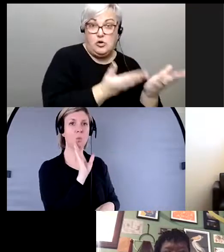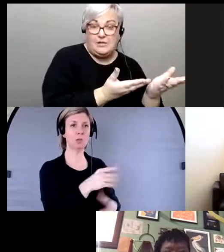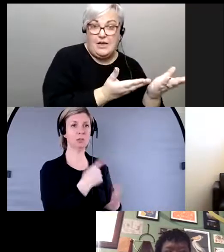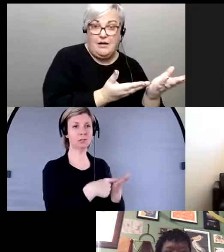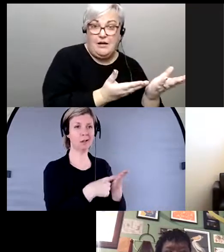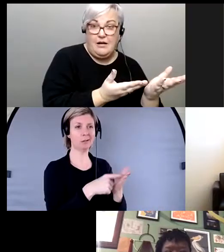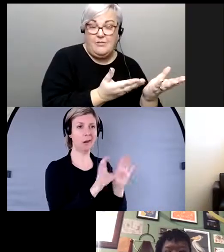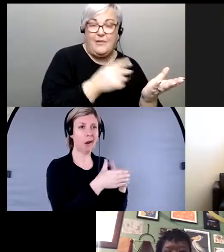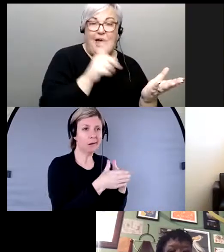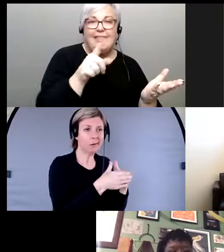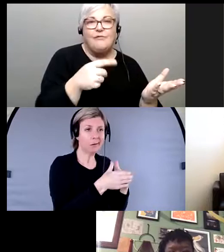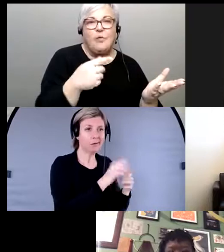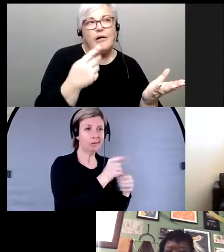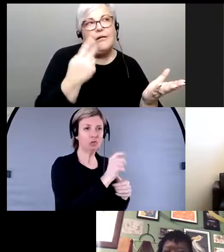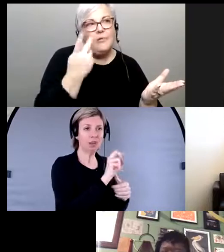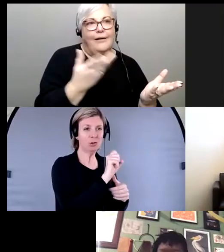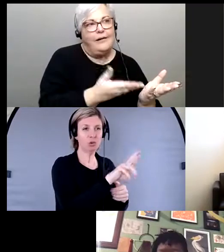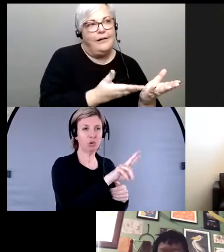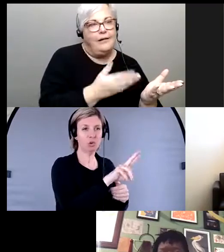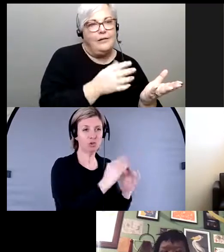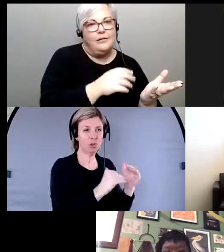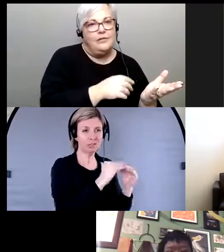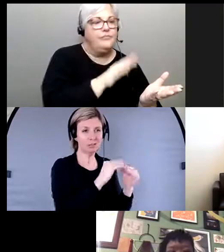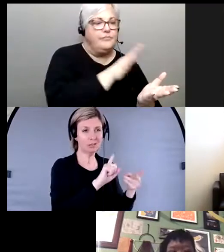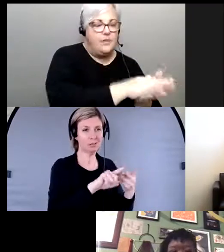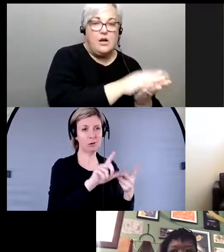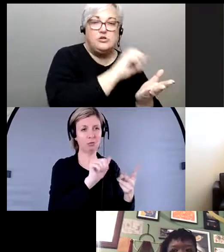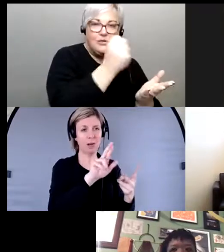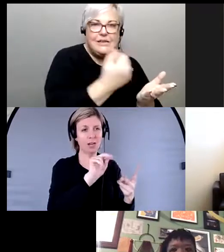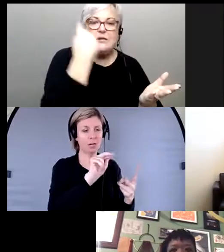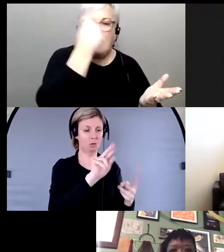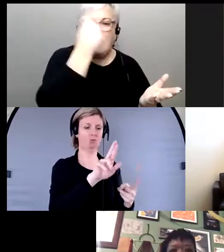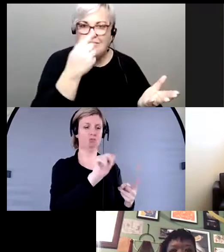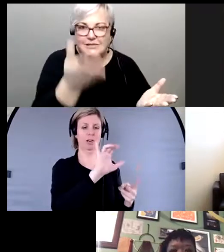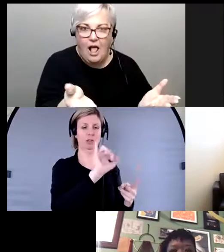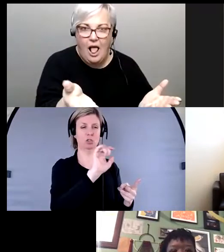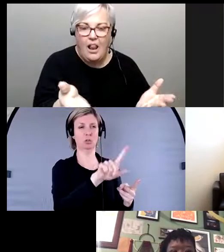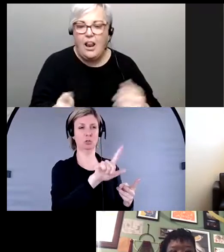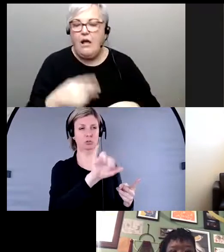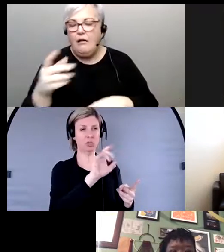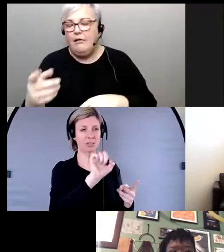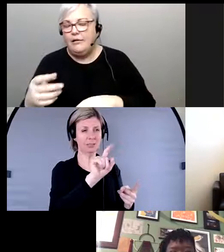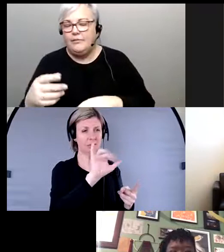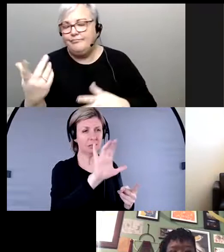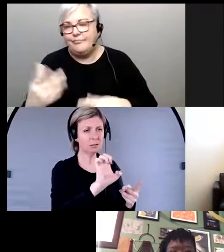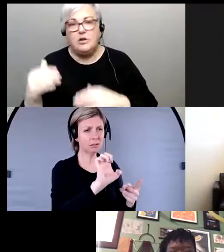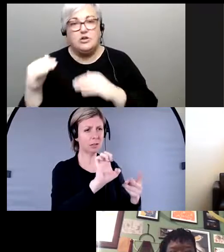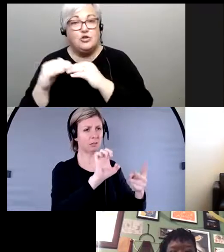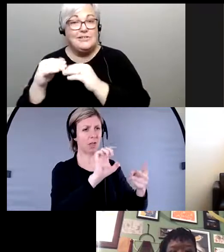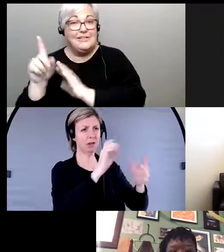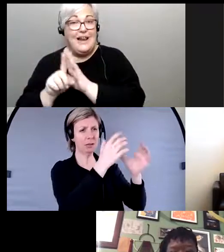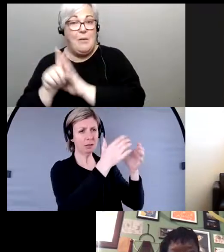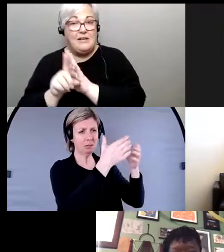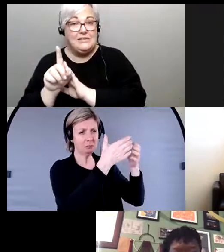section des fois on voit bon ça c'est la section sur la justice sociale ça c'est une section sur la justice raciale et donc je pense que la justice climatique